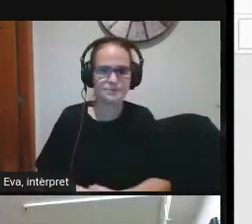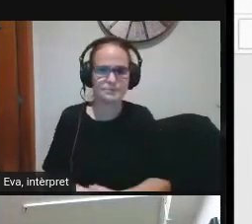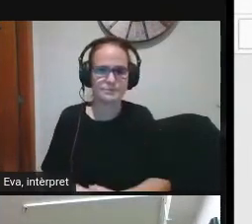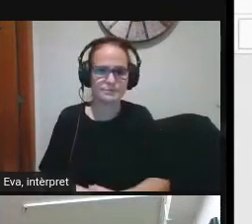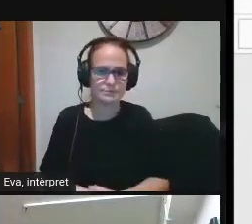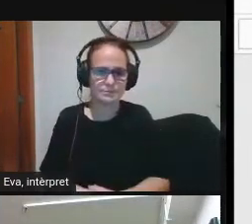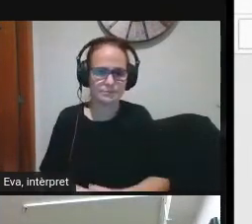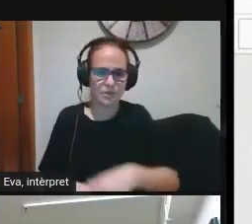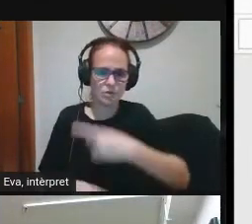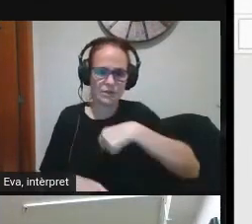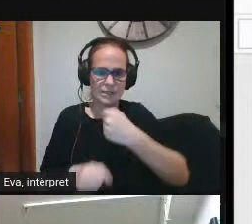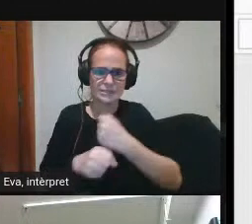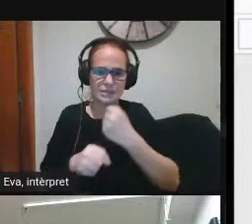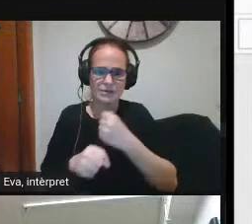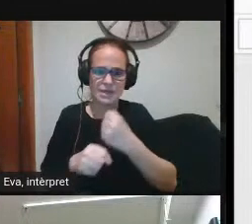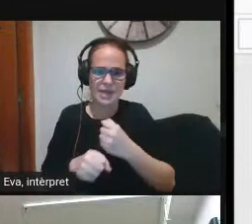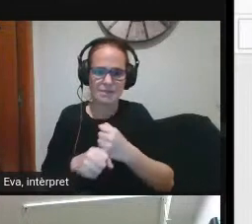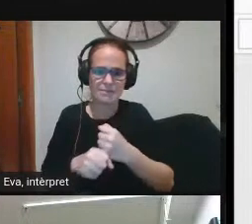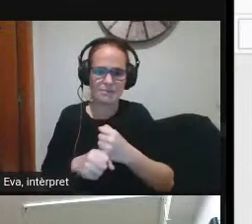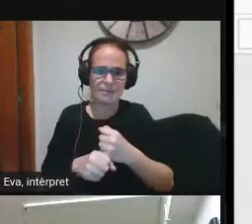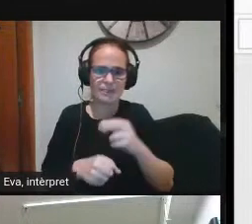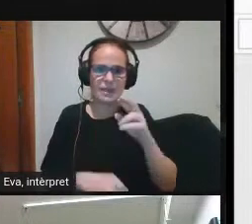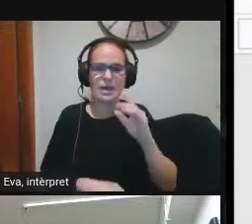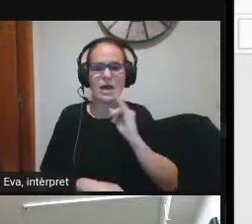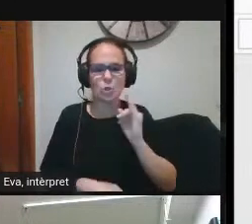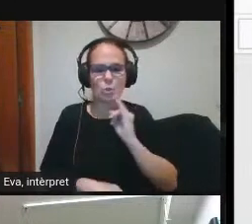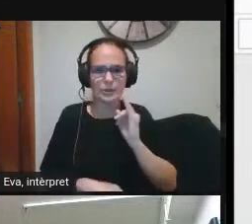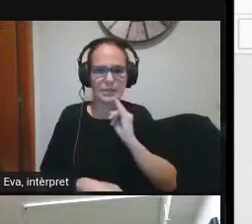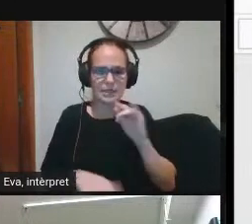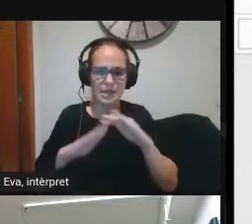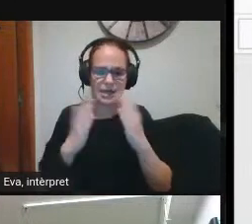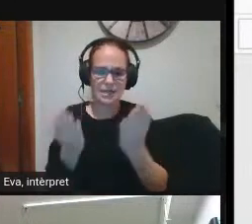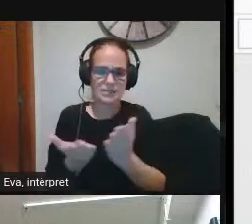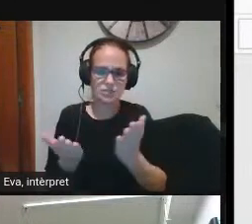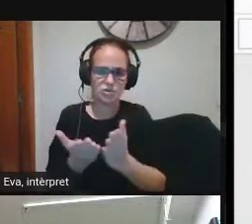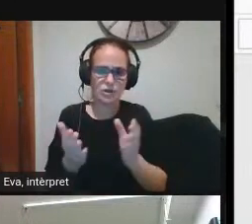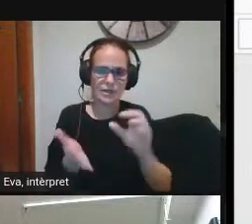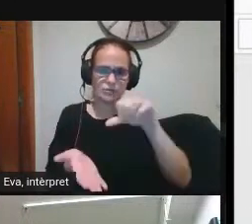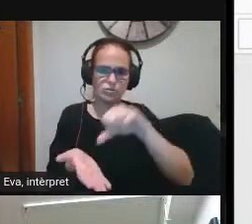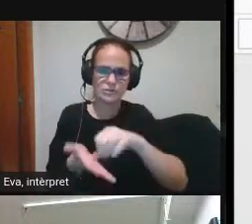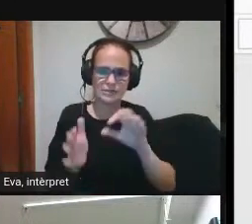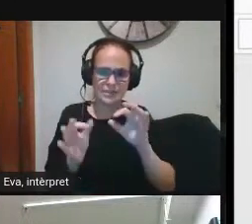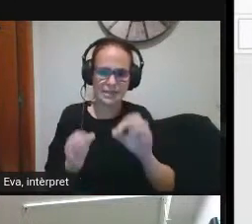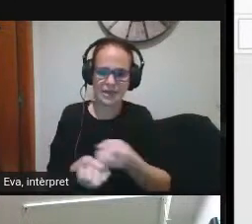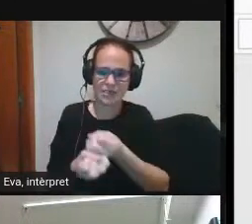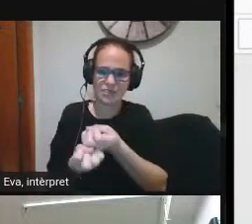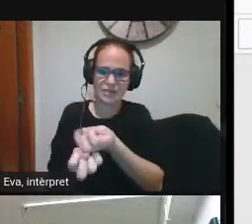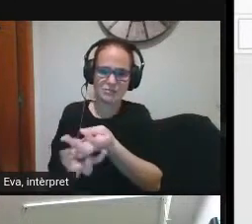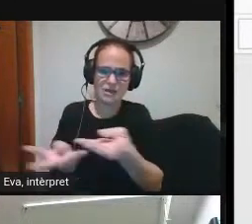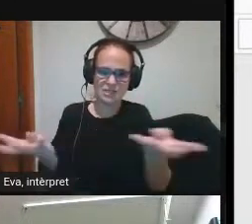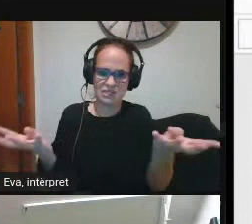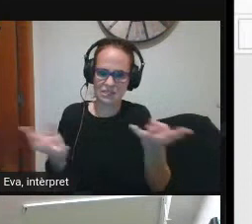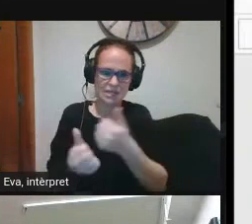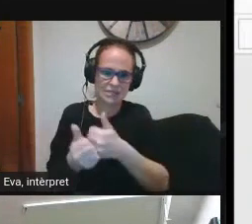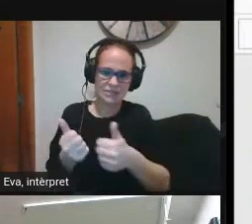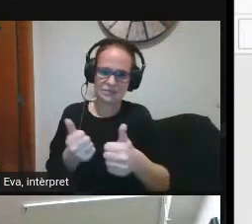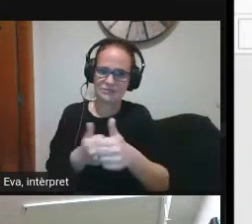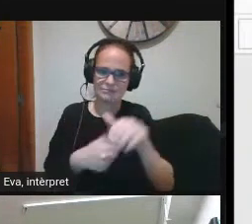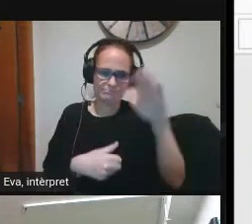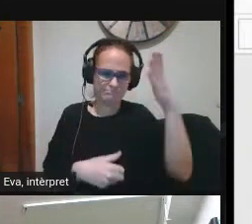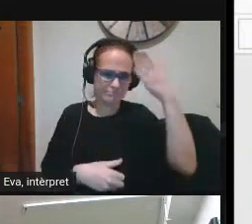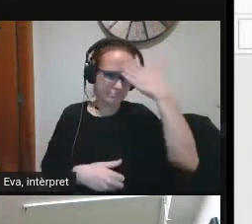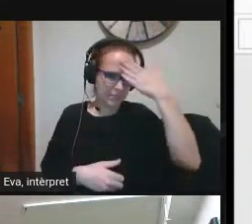treballem a l'escola Montessori de Rubí que és un centre on la diversitat és principalment